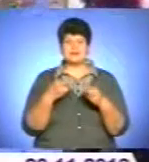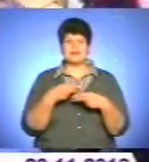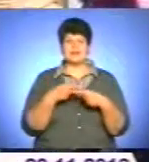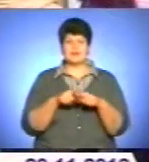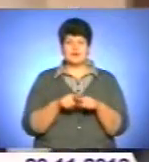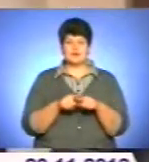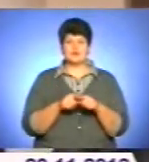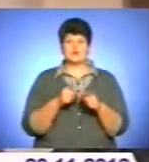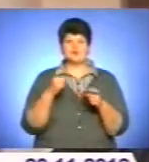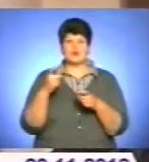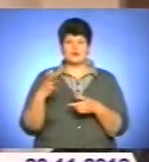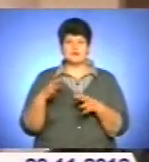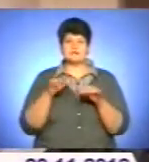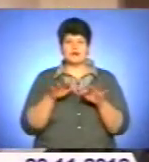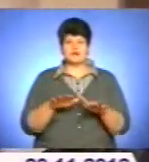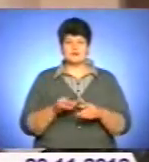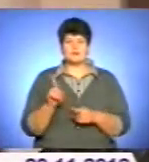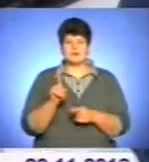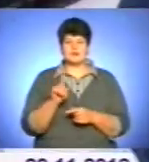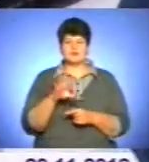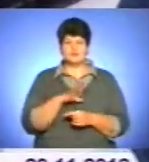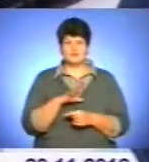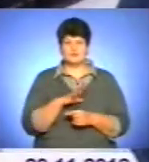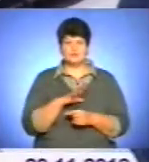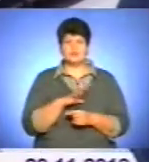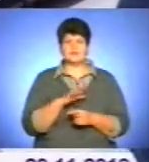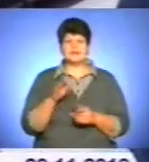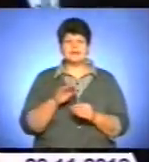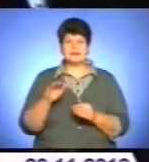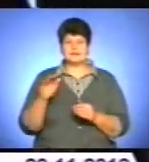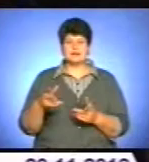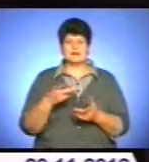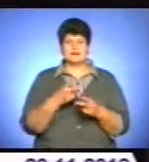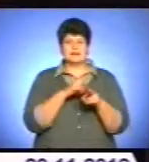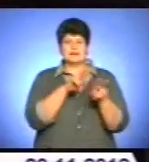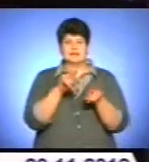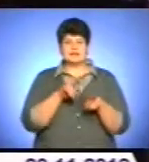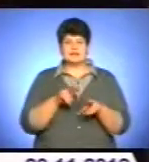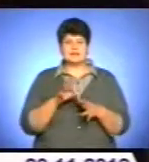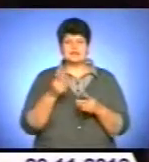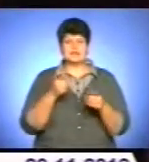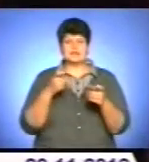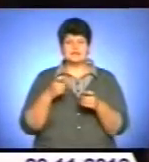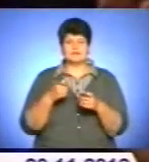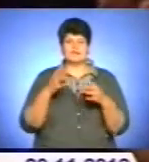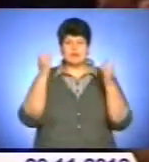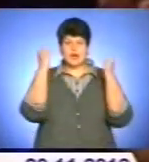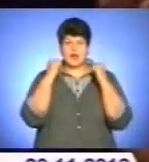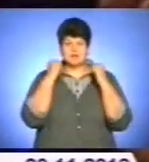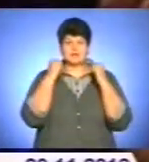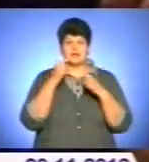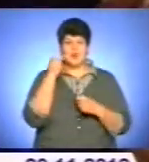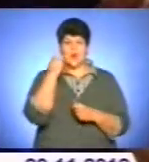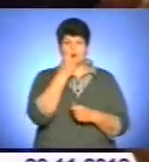зброю та засоби індивідуального закладу. Наглядом дорослих дітлахи роздивлялися гвинтівки, автомати та каски. Очі